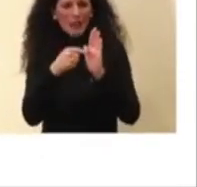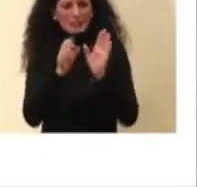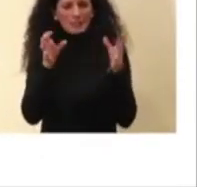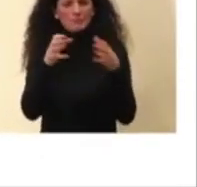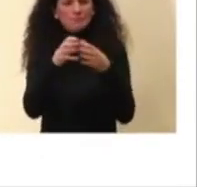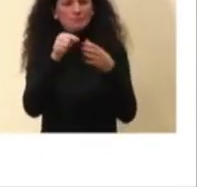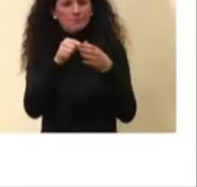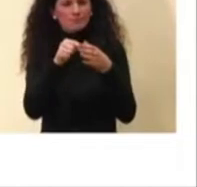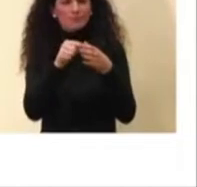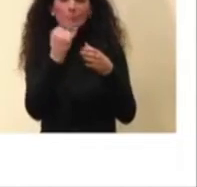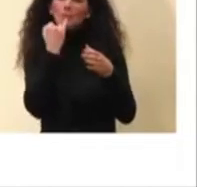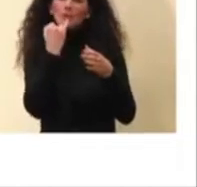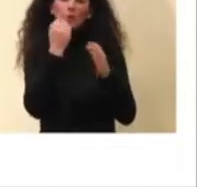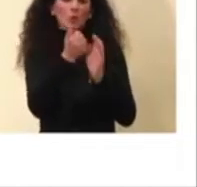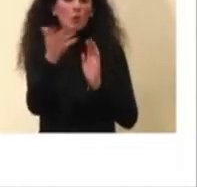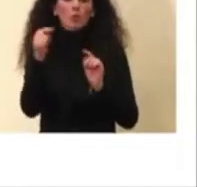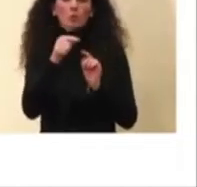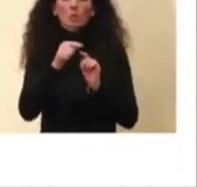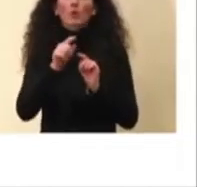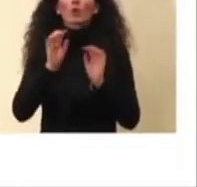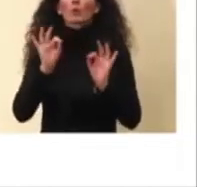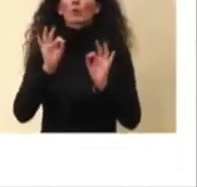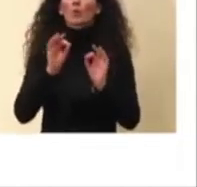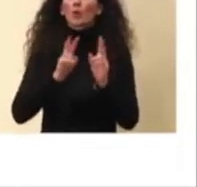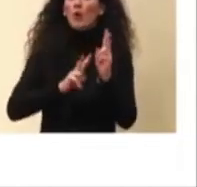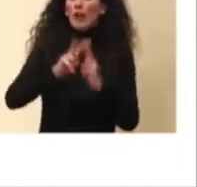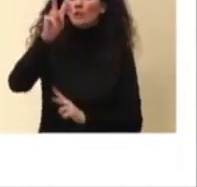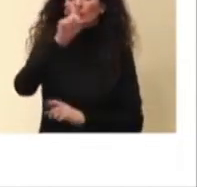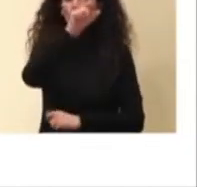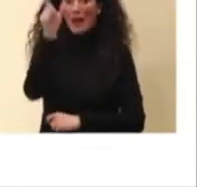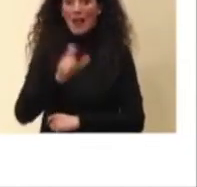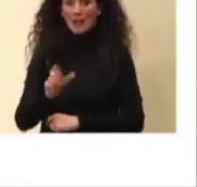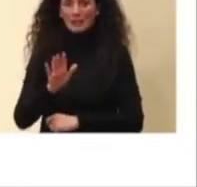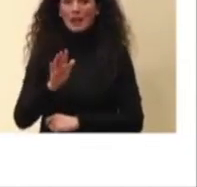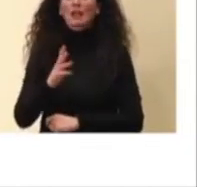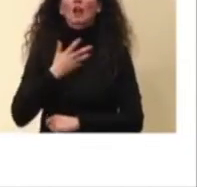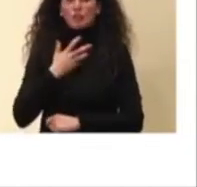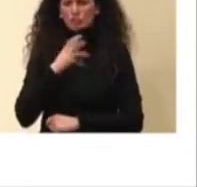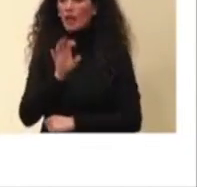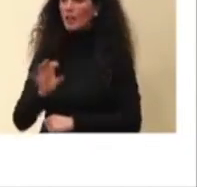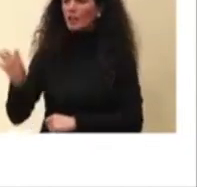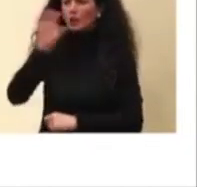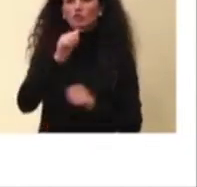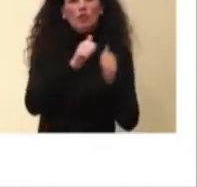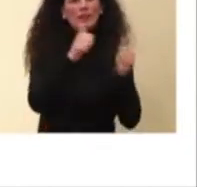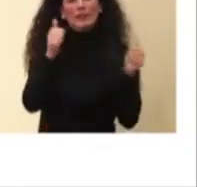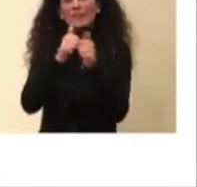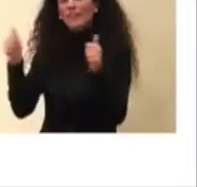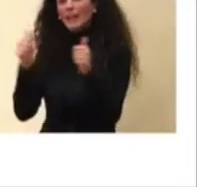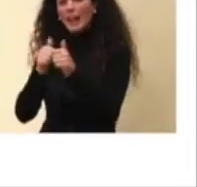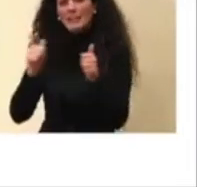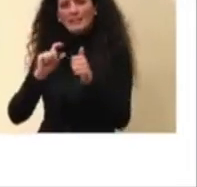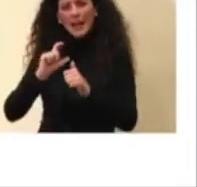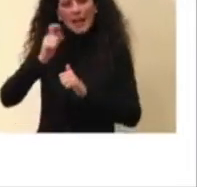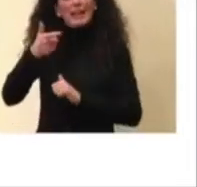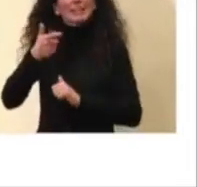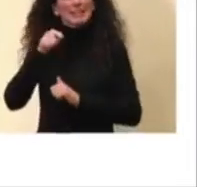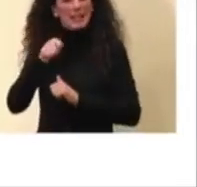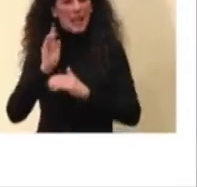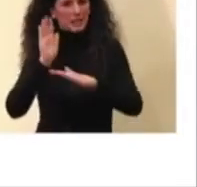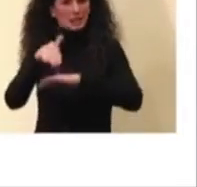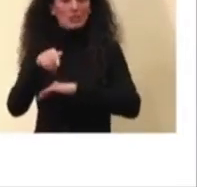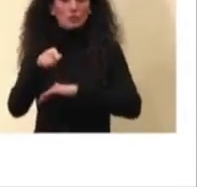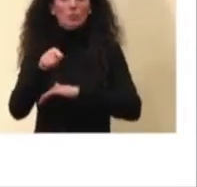parlo a livello nazionale perché poi vedremo a livello regionale ci sono differenze, sia per quanto riguarda le terapie intensive,